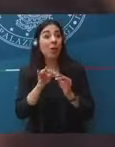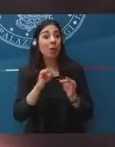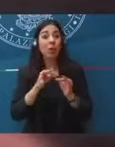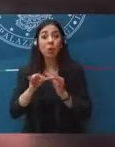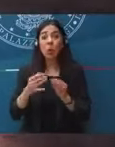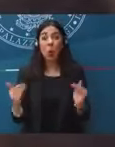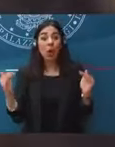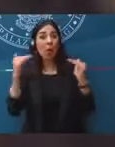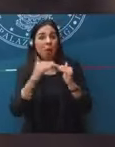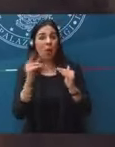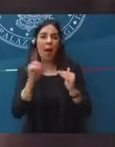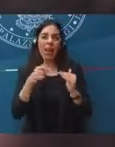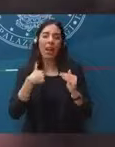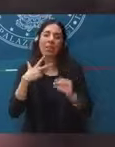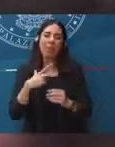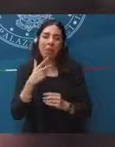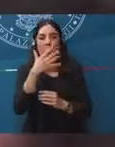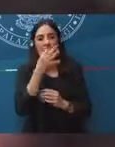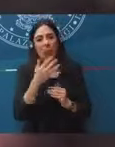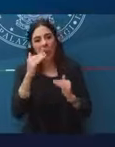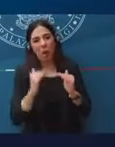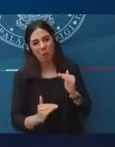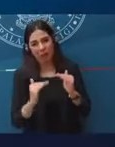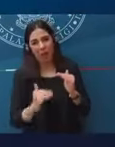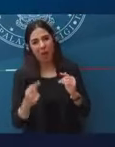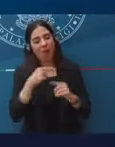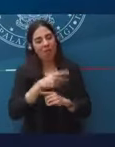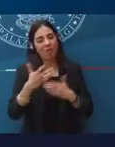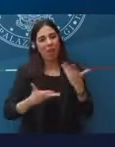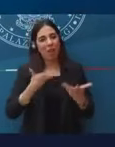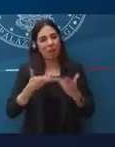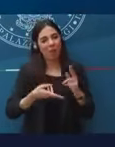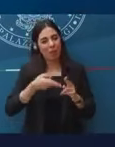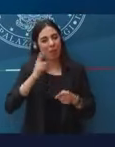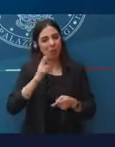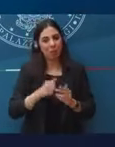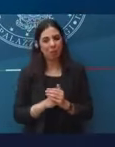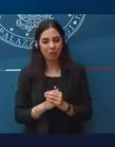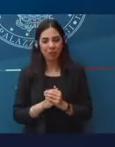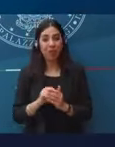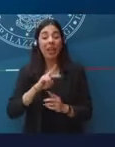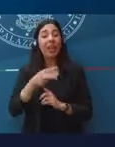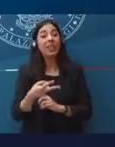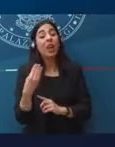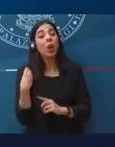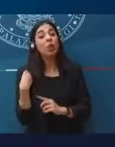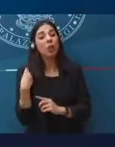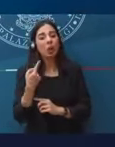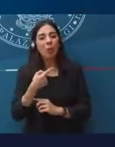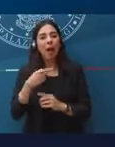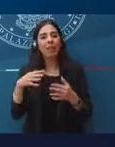La seconda domanda è la scuola.